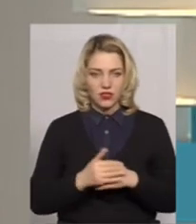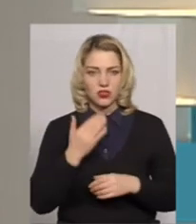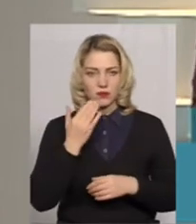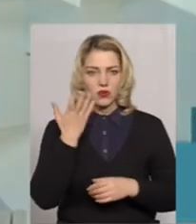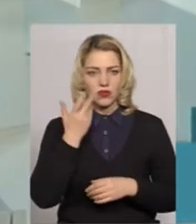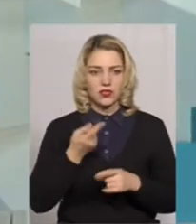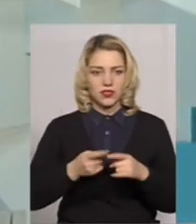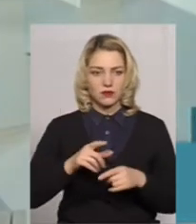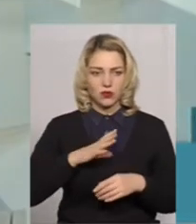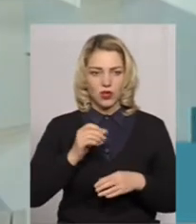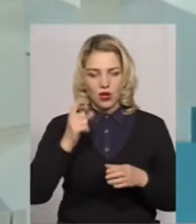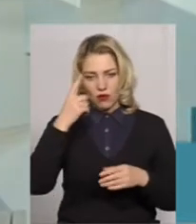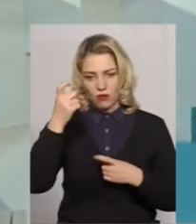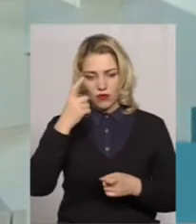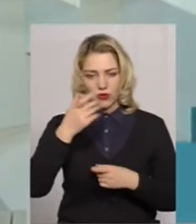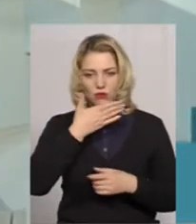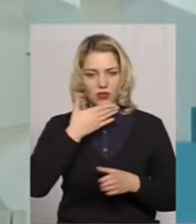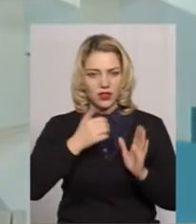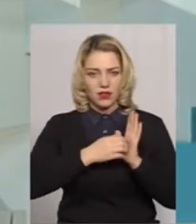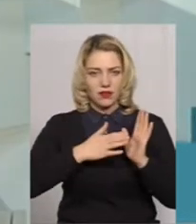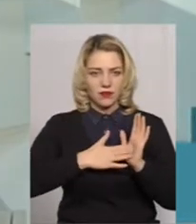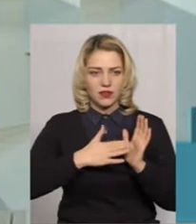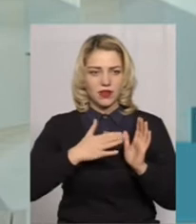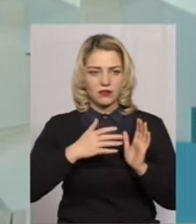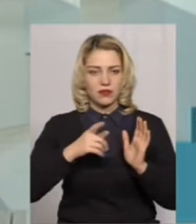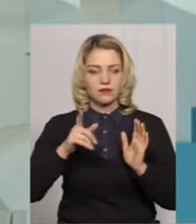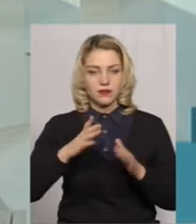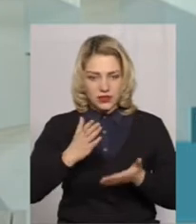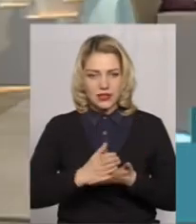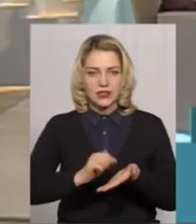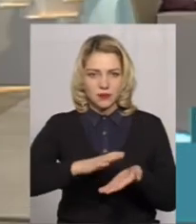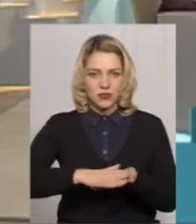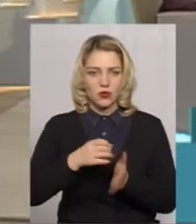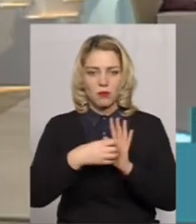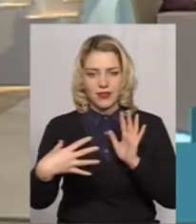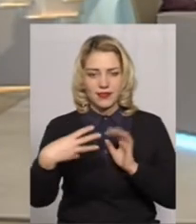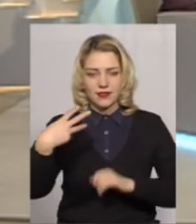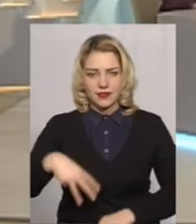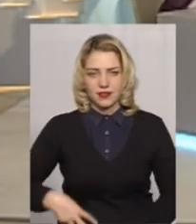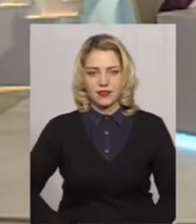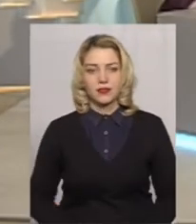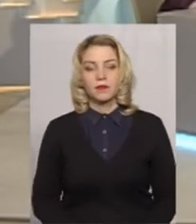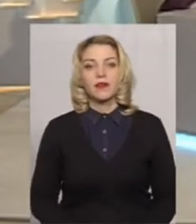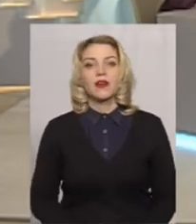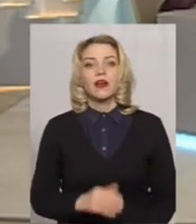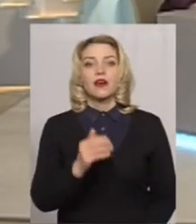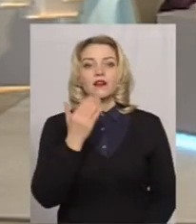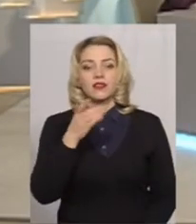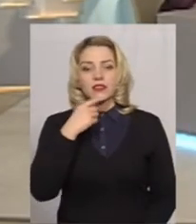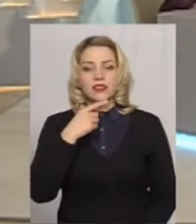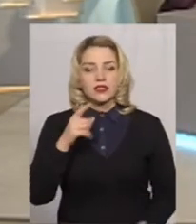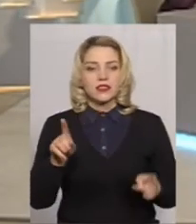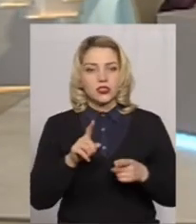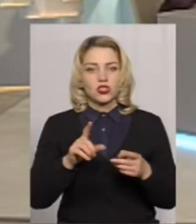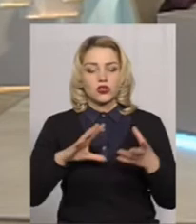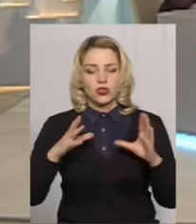В повідомленні зазначається 15.30. Зрозуміло. Ви казали, що результати будуть